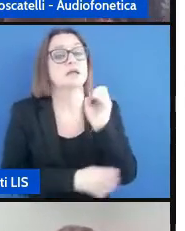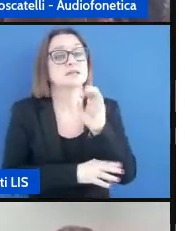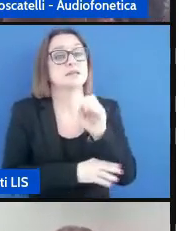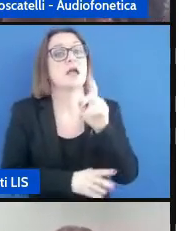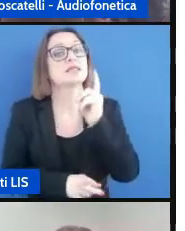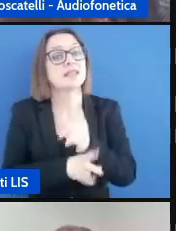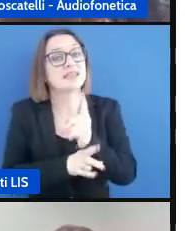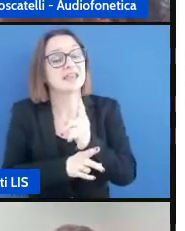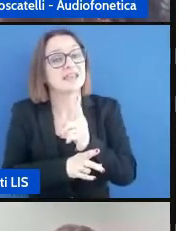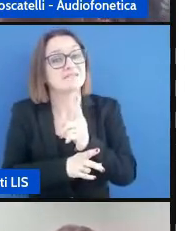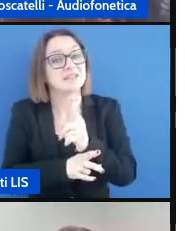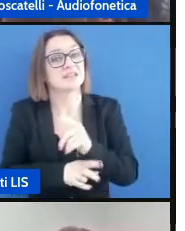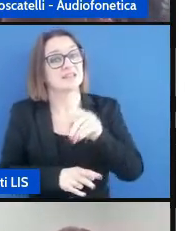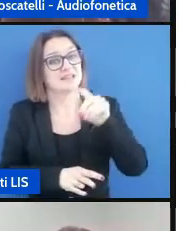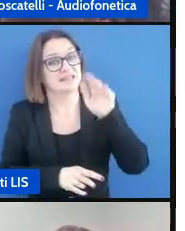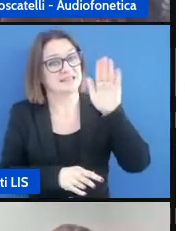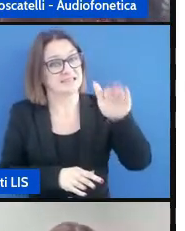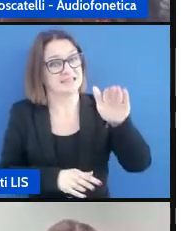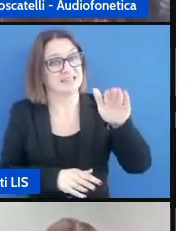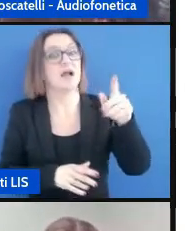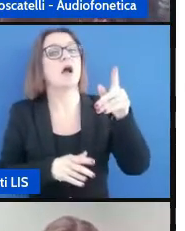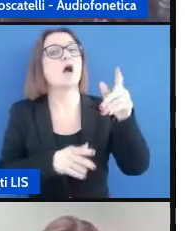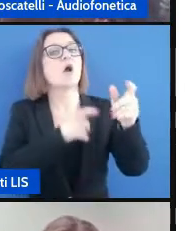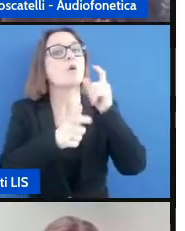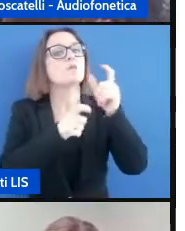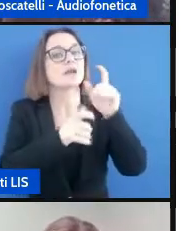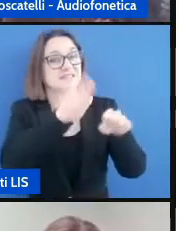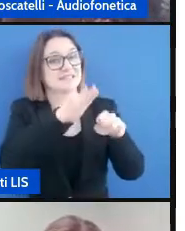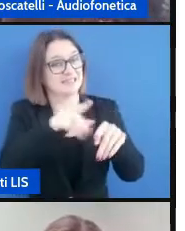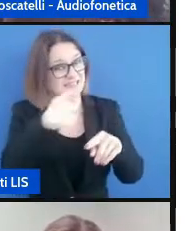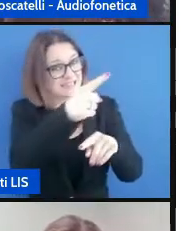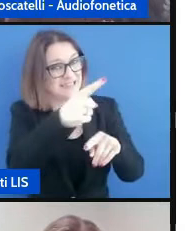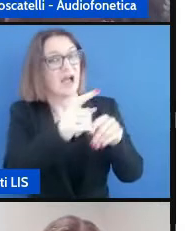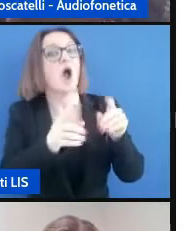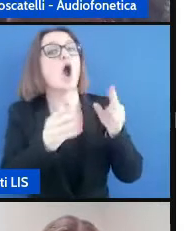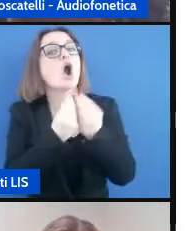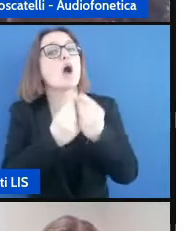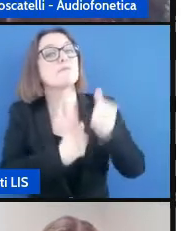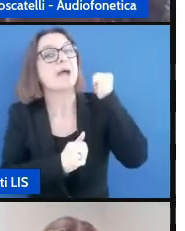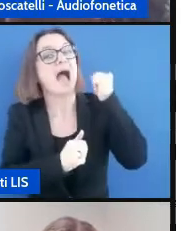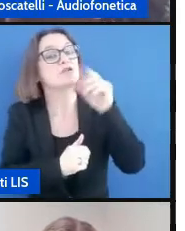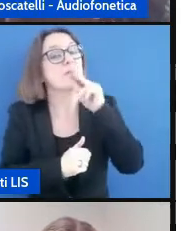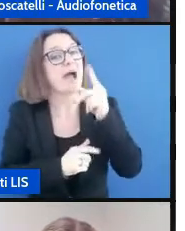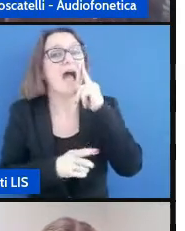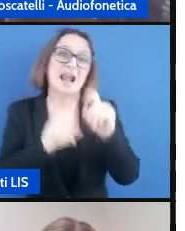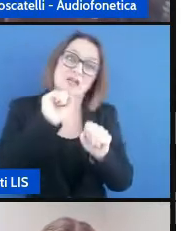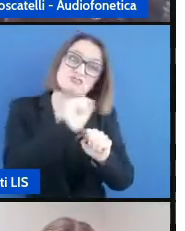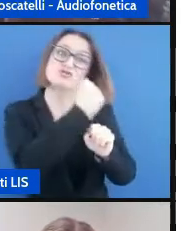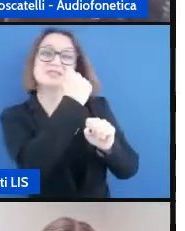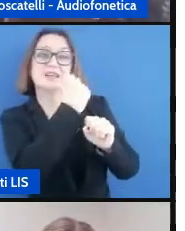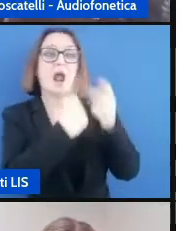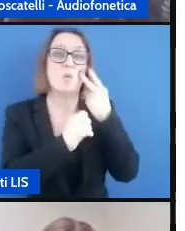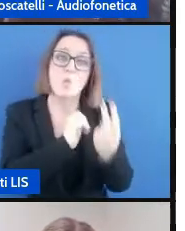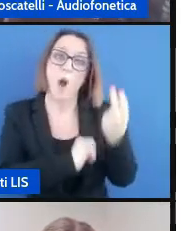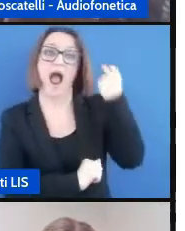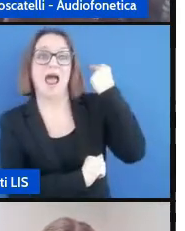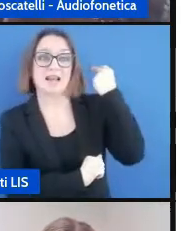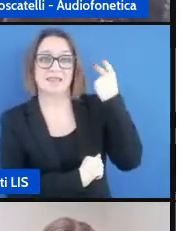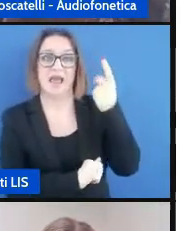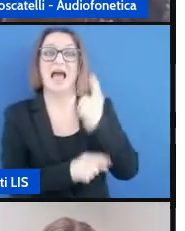è questa comunicazione indicandogli guarda sta parlando il tuo compagno guarda il tuo compagno